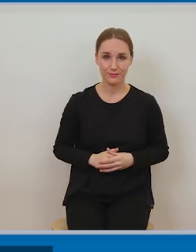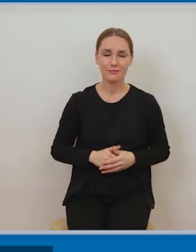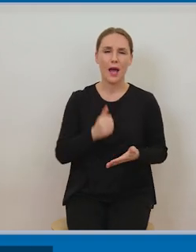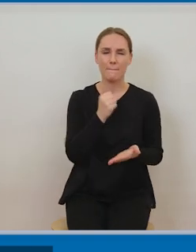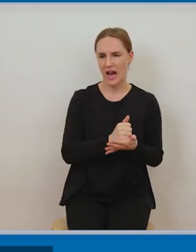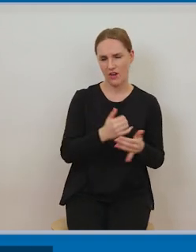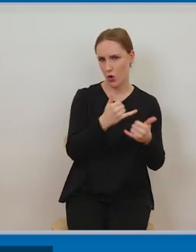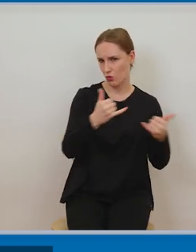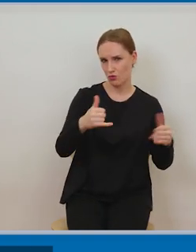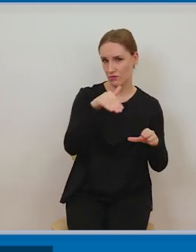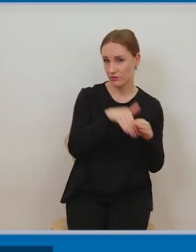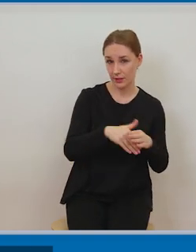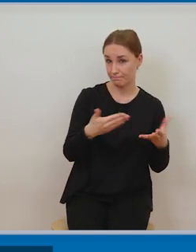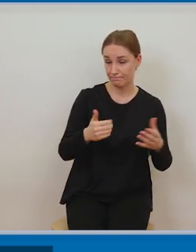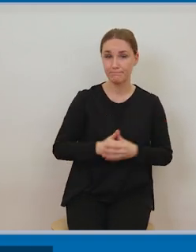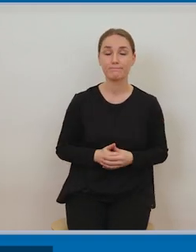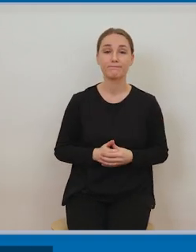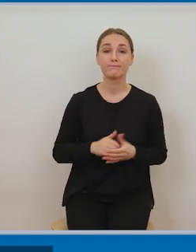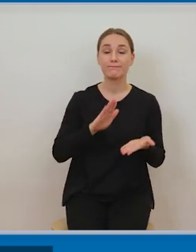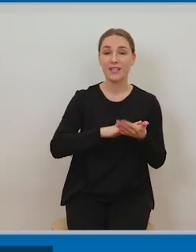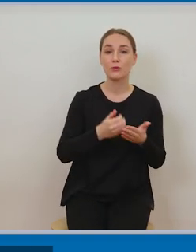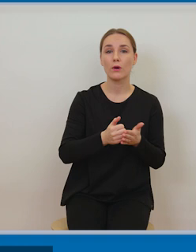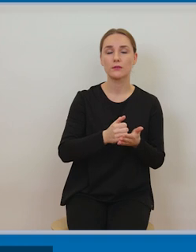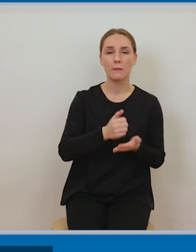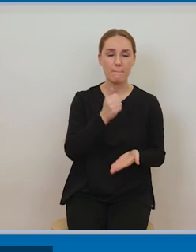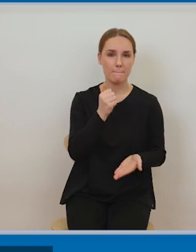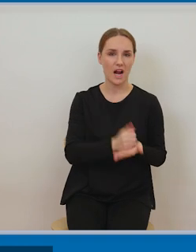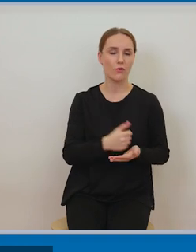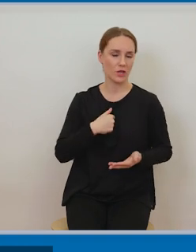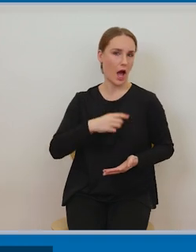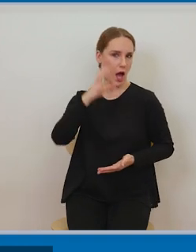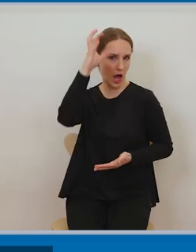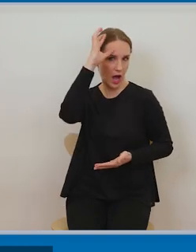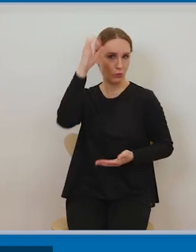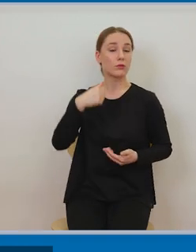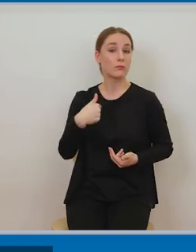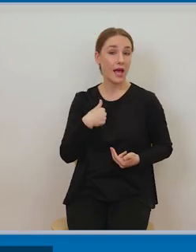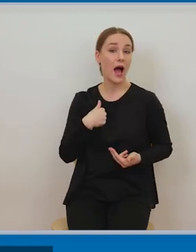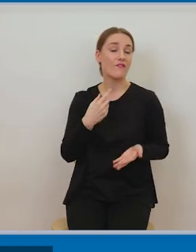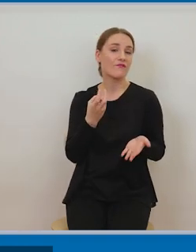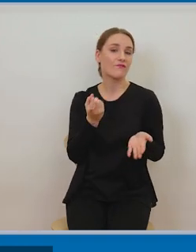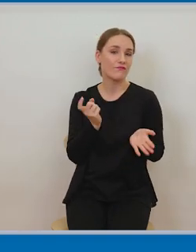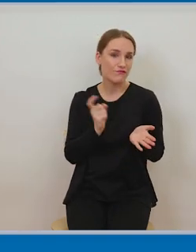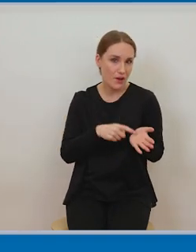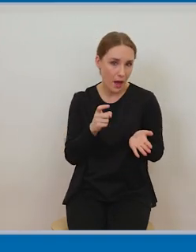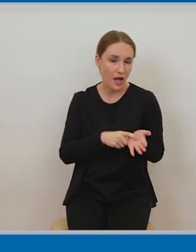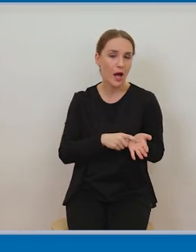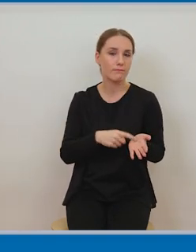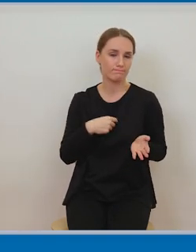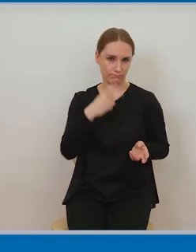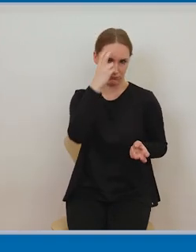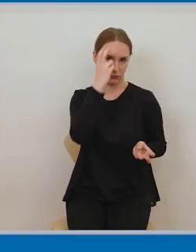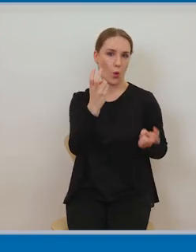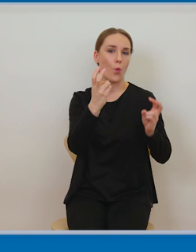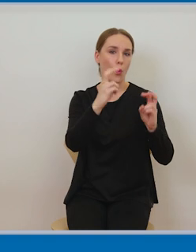wszystkim prawo do autorstwa utworu, a więc prawo żądania przez twórcę utworu, aby inne